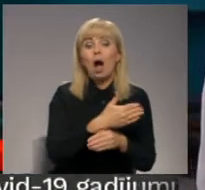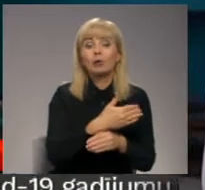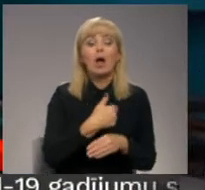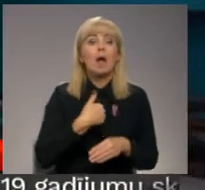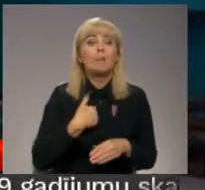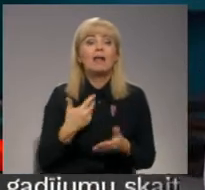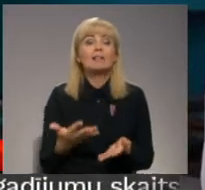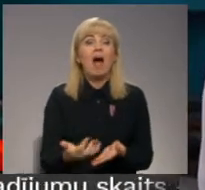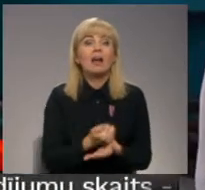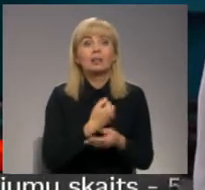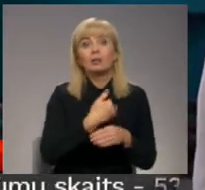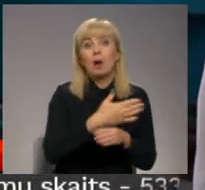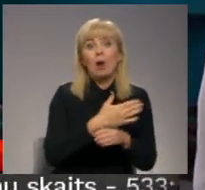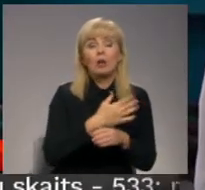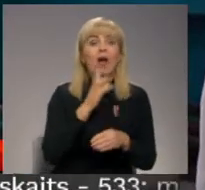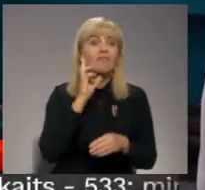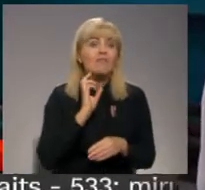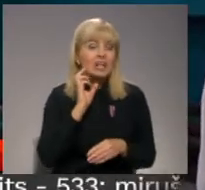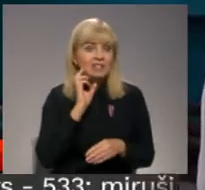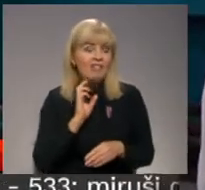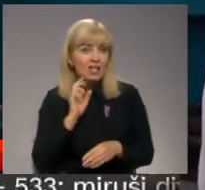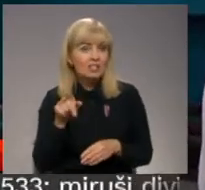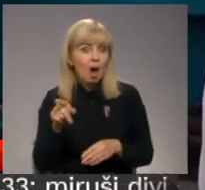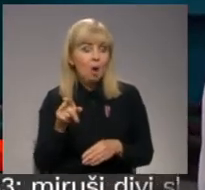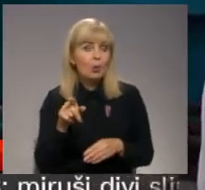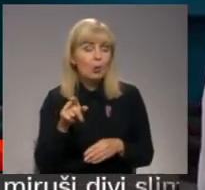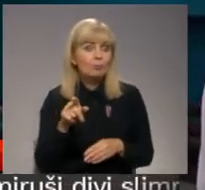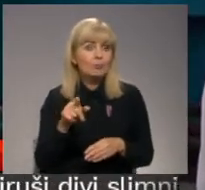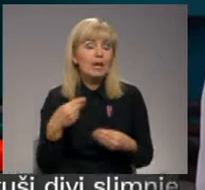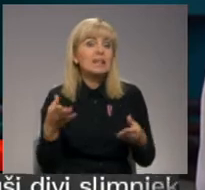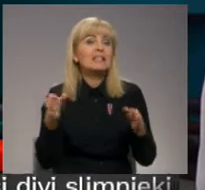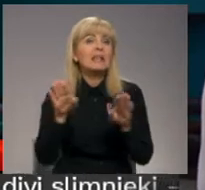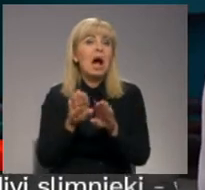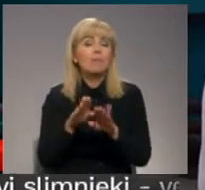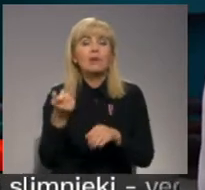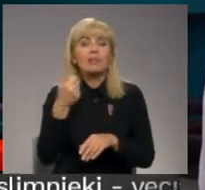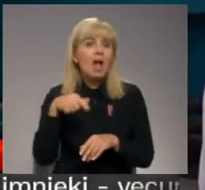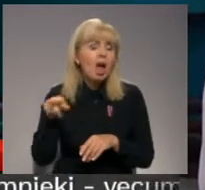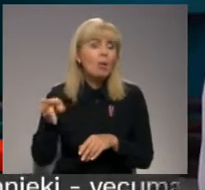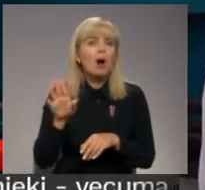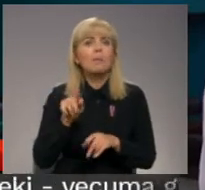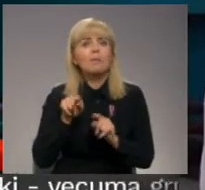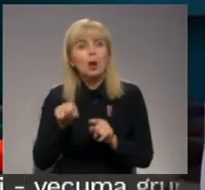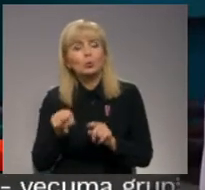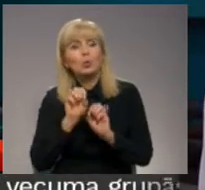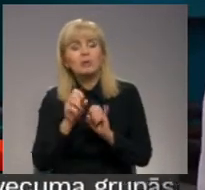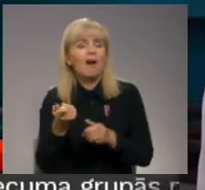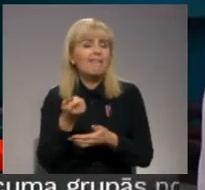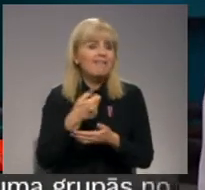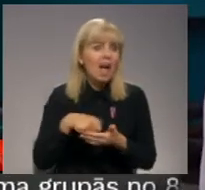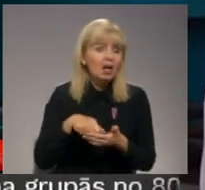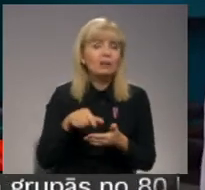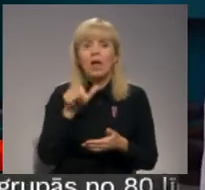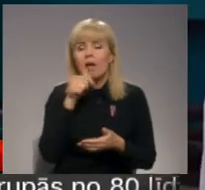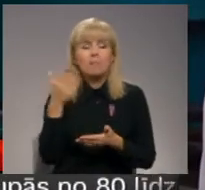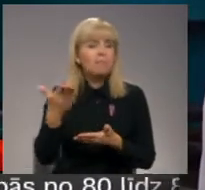atradām šo karogu vecvecāku skapī. Nekad viņi nebija par viņu stāstījuši, nekad viņš netika